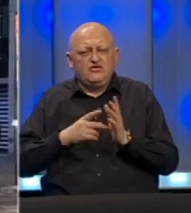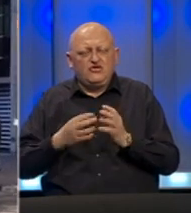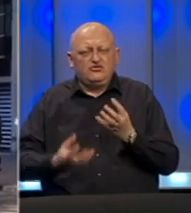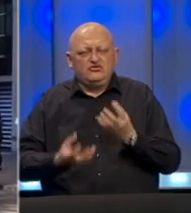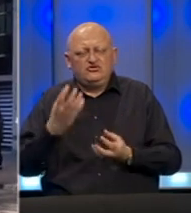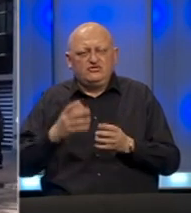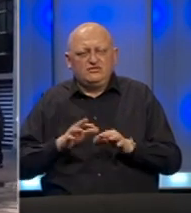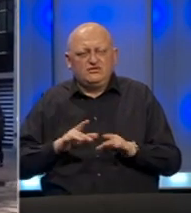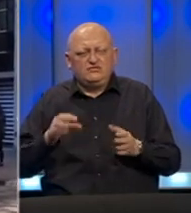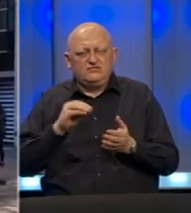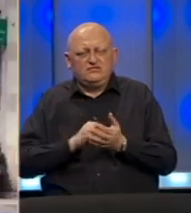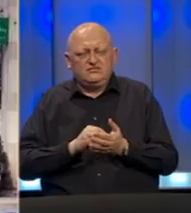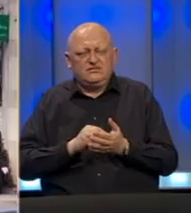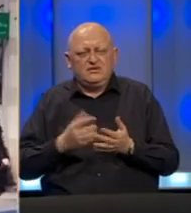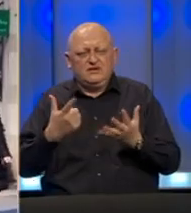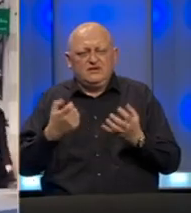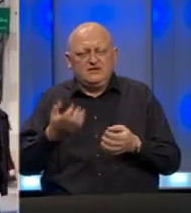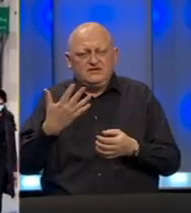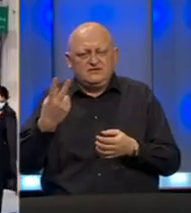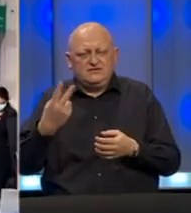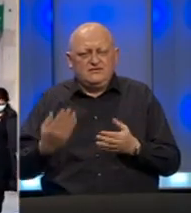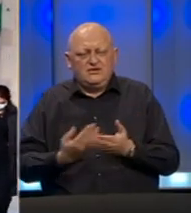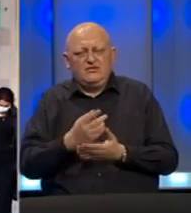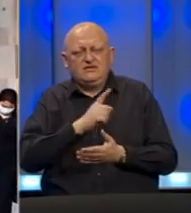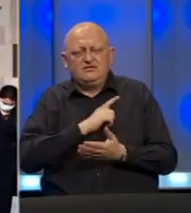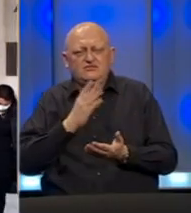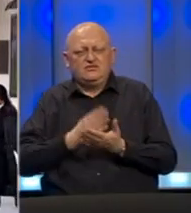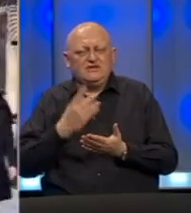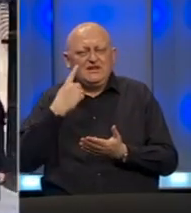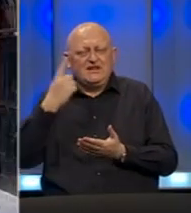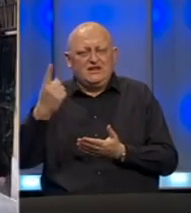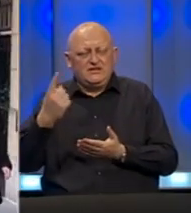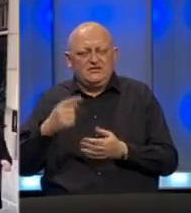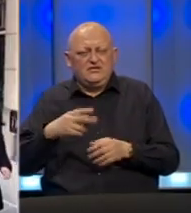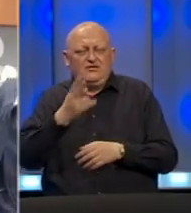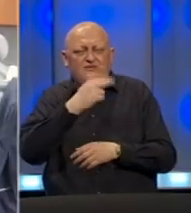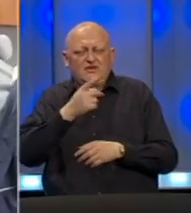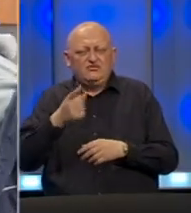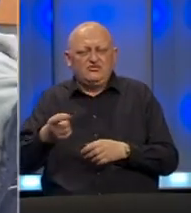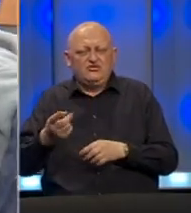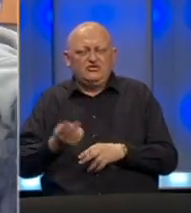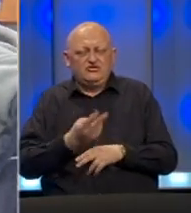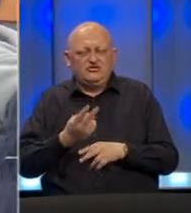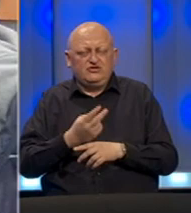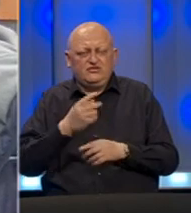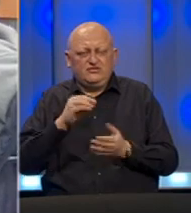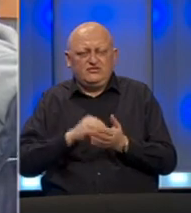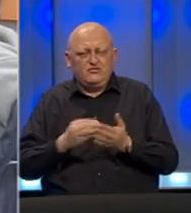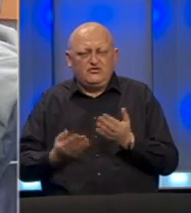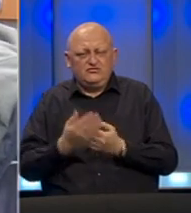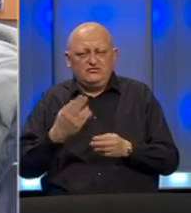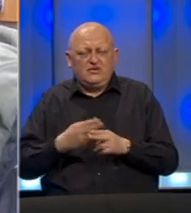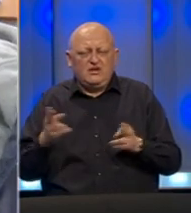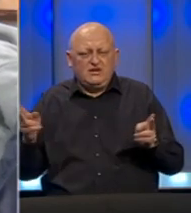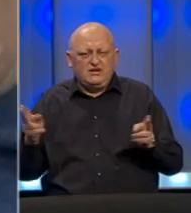žarištu epidemije zabilježena su pak 752 nova smrtna slučaja za jedan dan. Vlasti u toj saveznoj državi navode da se broj novo zaraženi